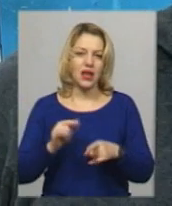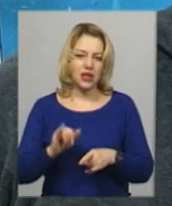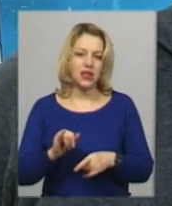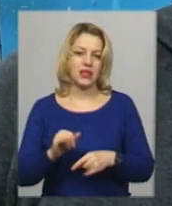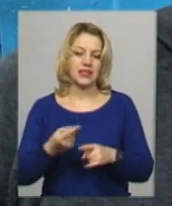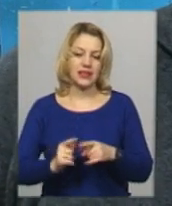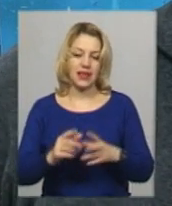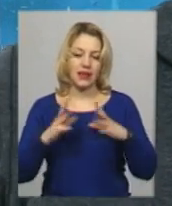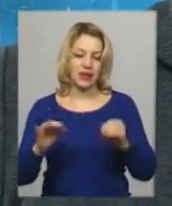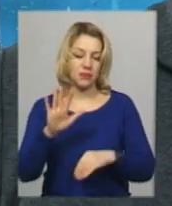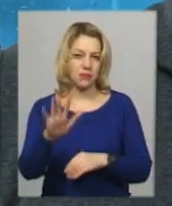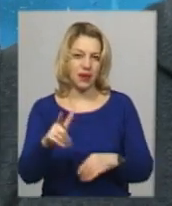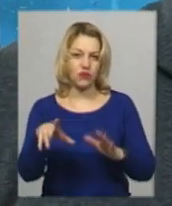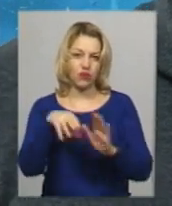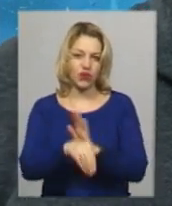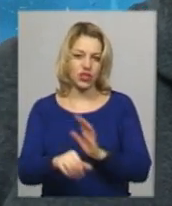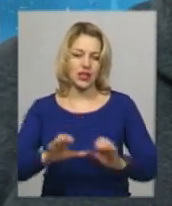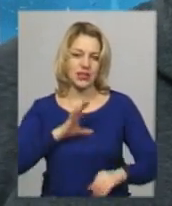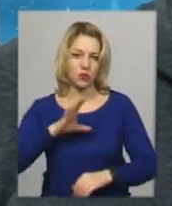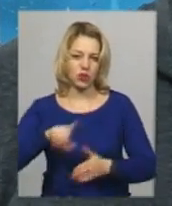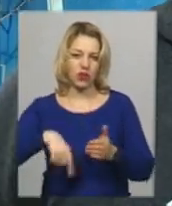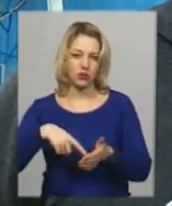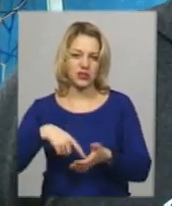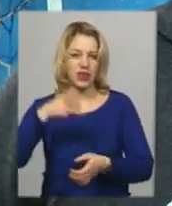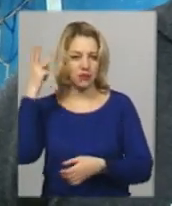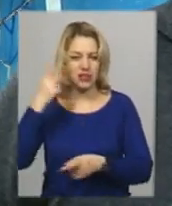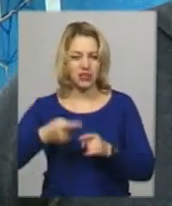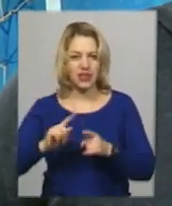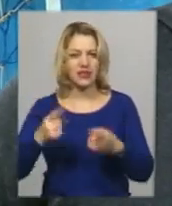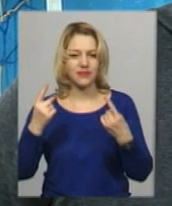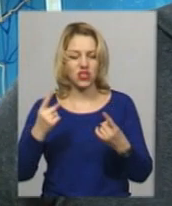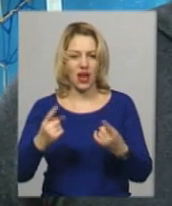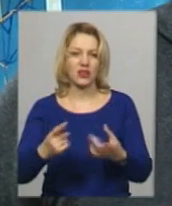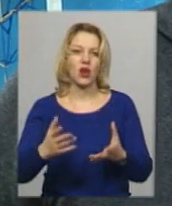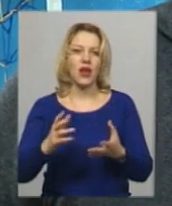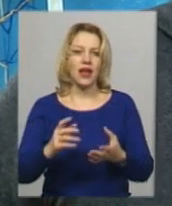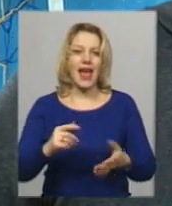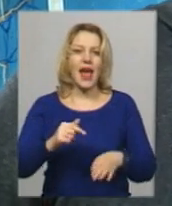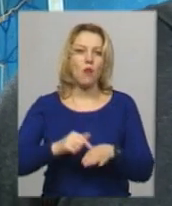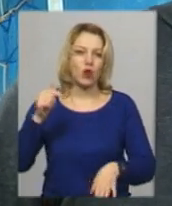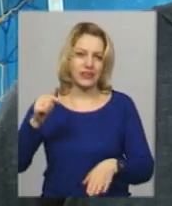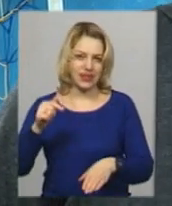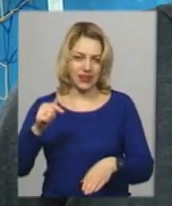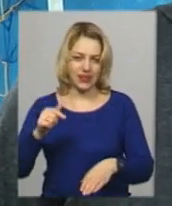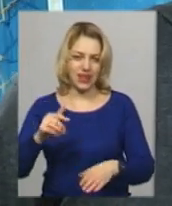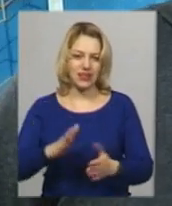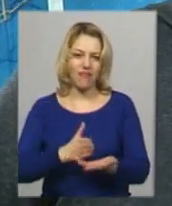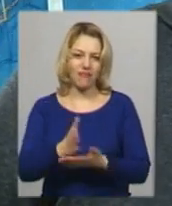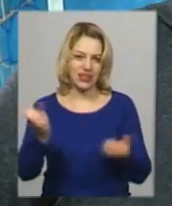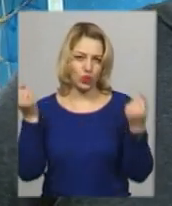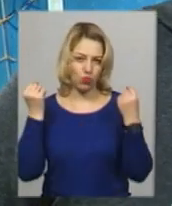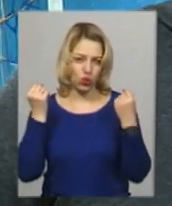регбі-5 війшло в Спартакя до міста Хмельницького. Це надзвичайно яскравий, емоційний вид спорту,